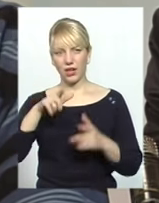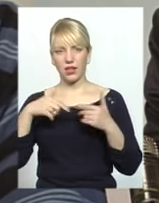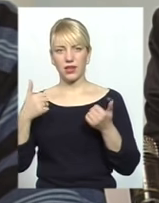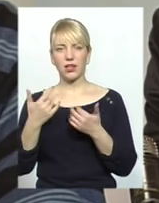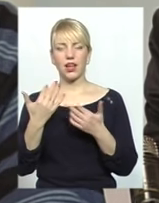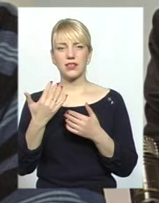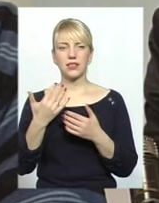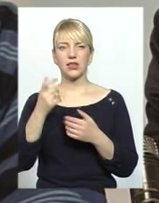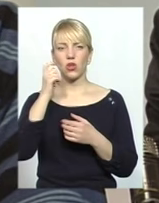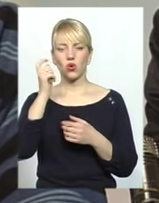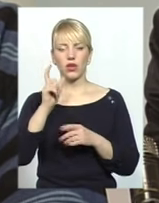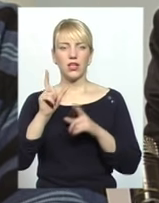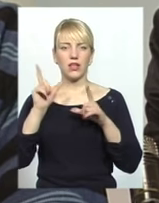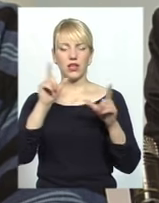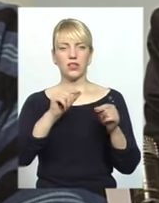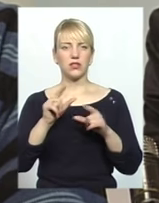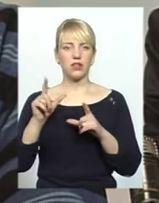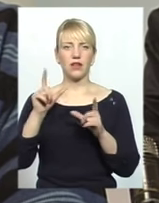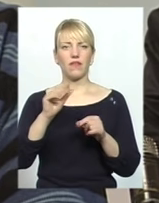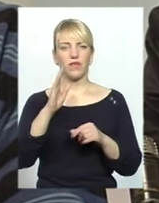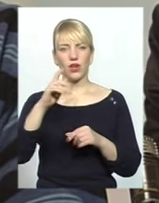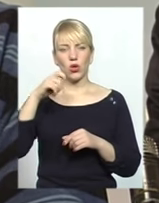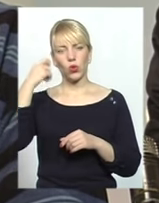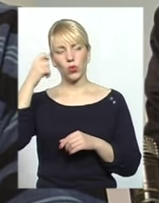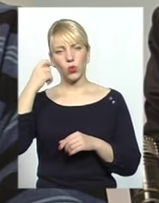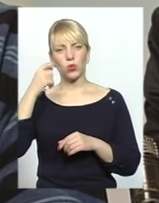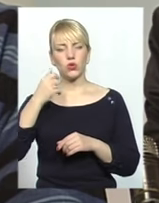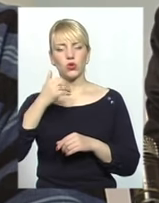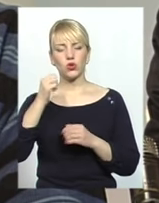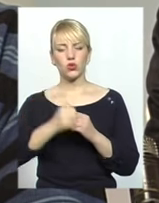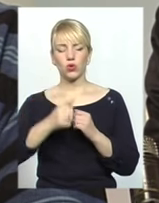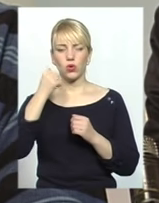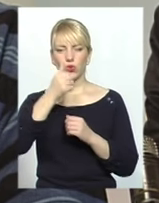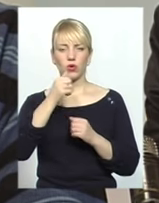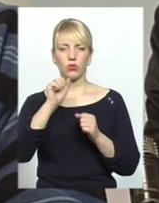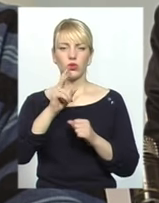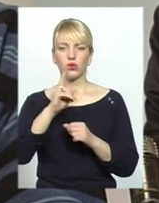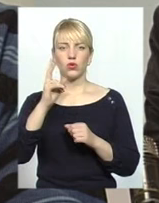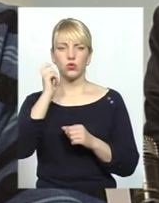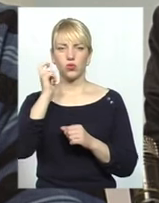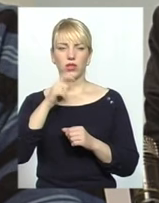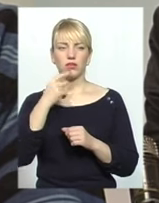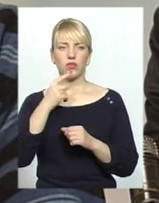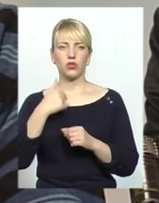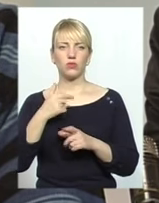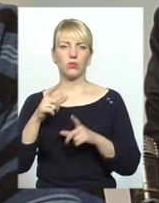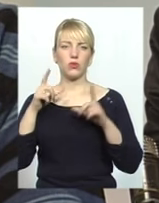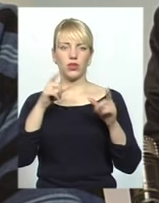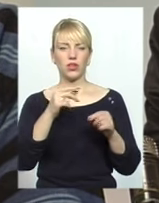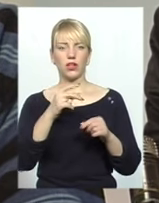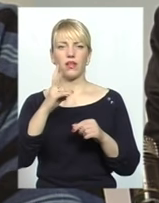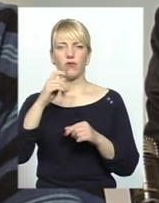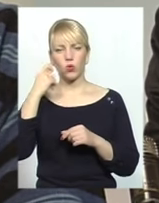відвідає Турцію щороку? Якісь є проблеми? Чи, може, хтось приїхав з українців і сказав, що ми поїхали, нас не пустили на пляж,